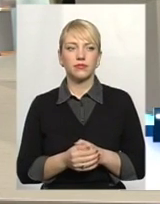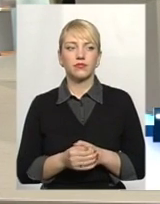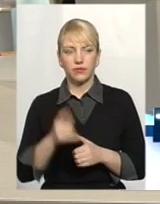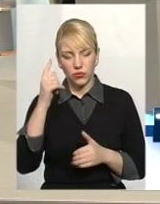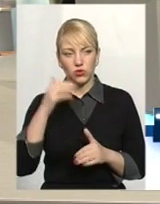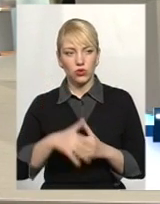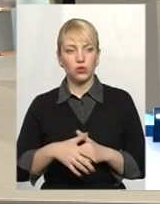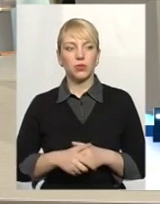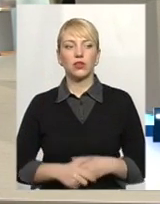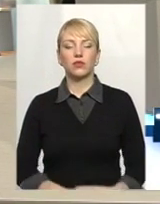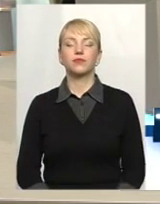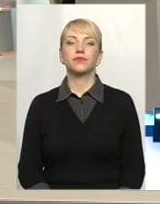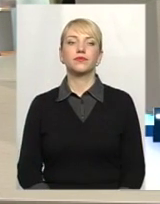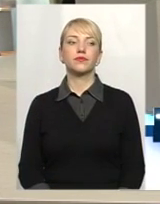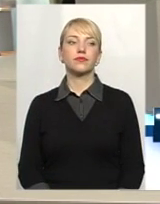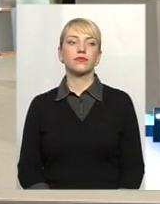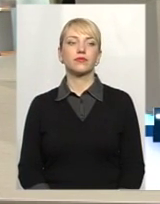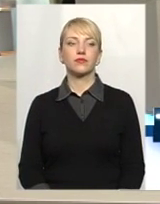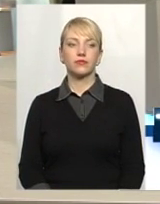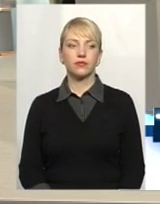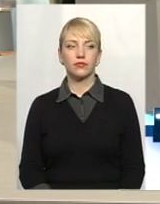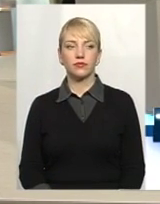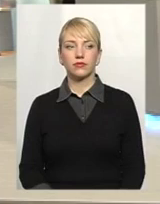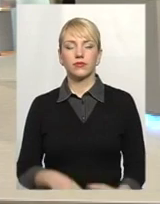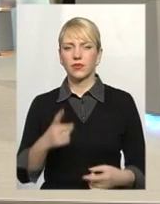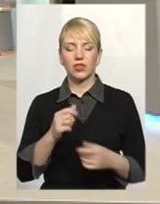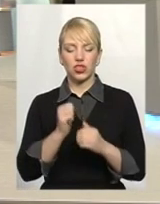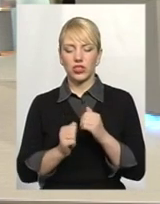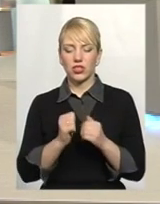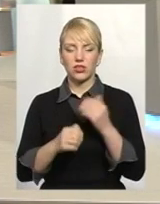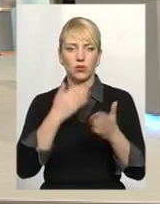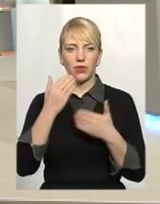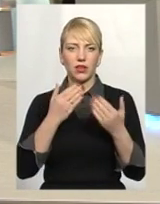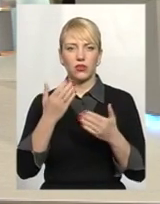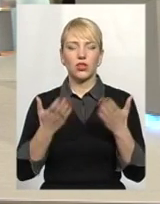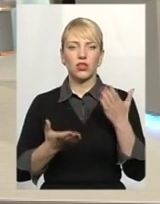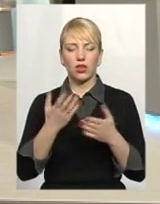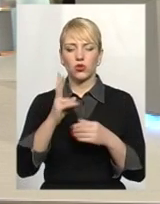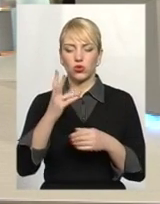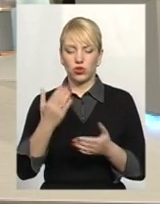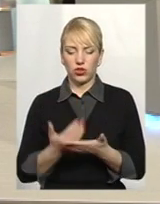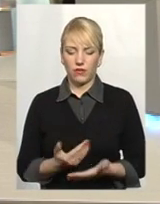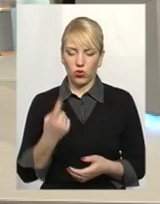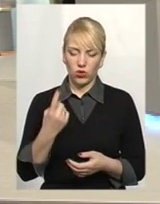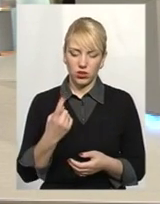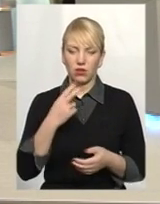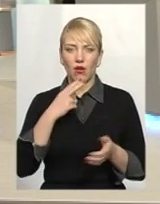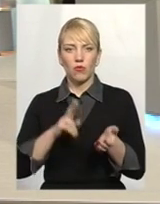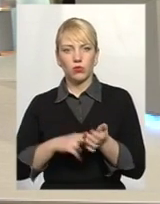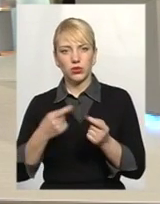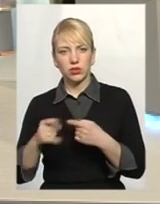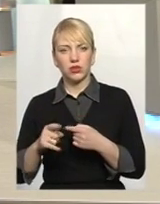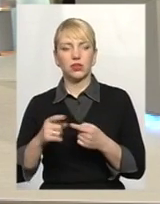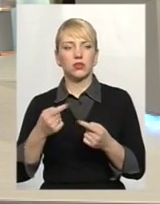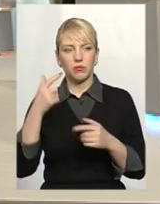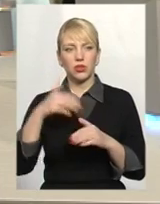Зрозуміло. Дякую. Це, мабуть, найбільш часто запитують, що якщо хтось живе один, двоє, розуміють, скільки